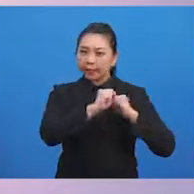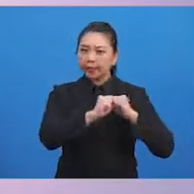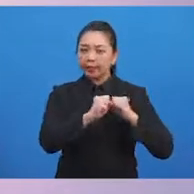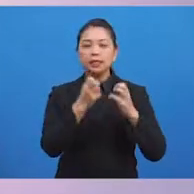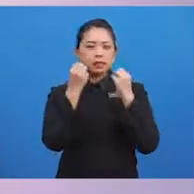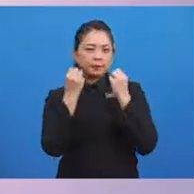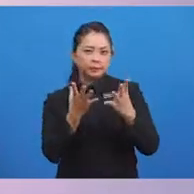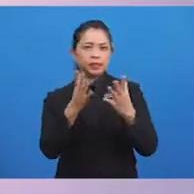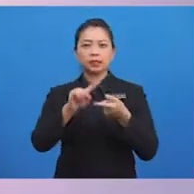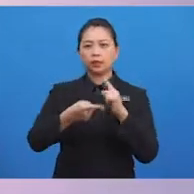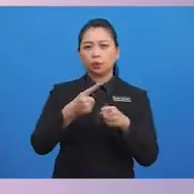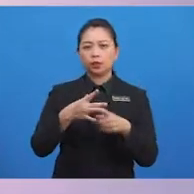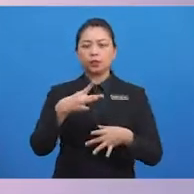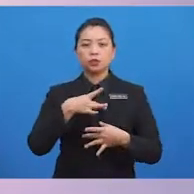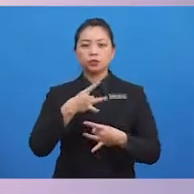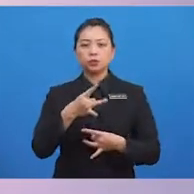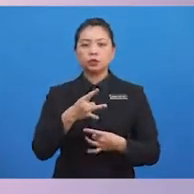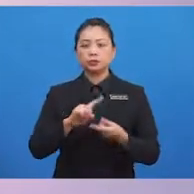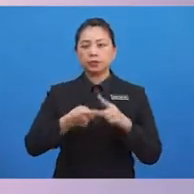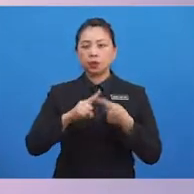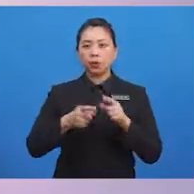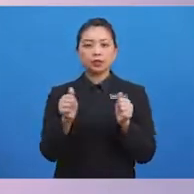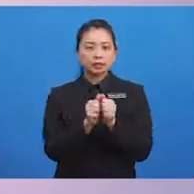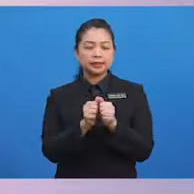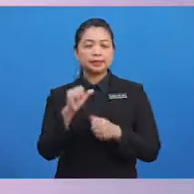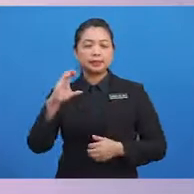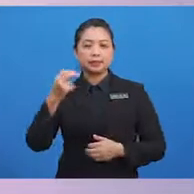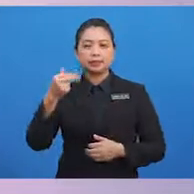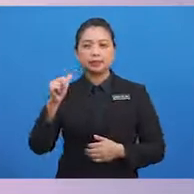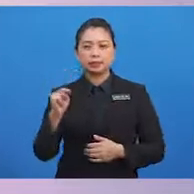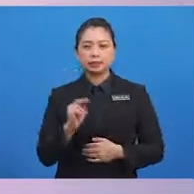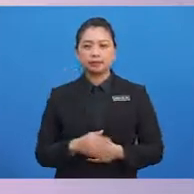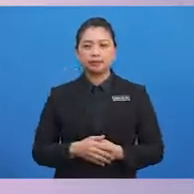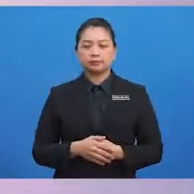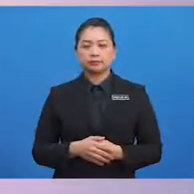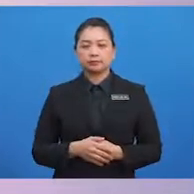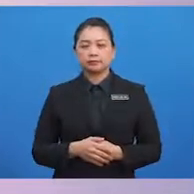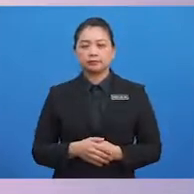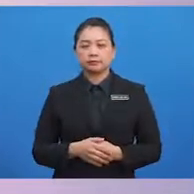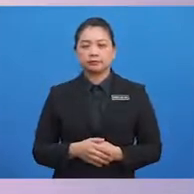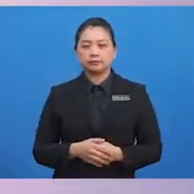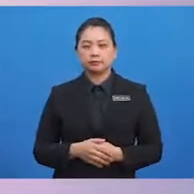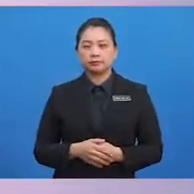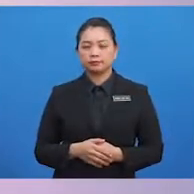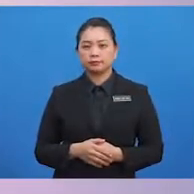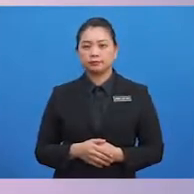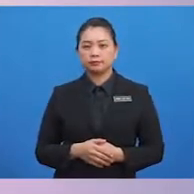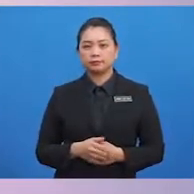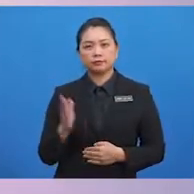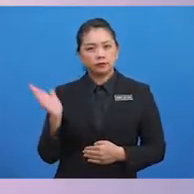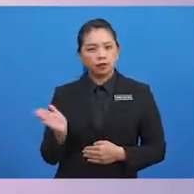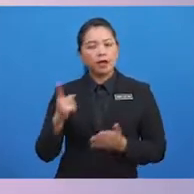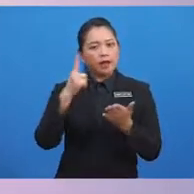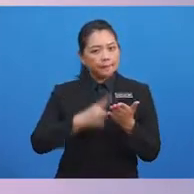Ramai kawan suka berkawan dengan Can. Soalannya, apakah